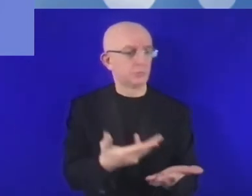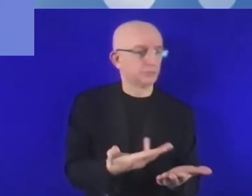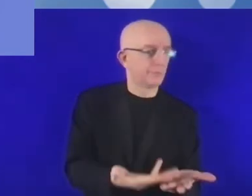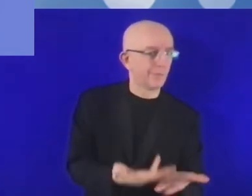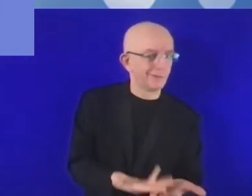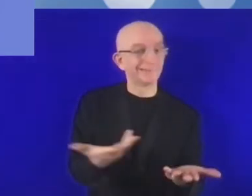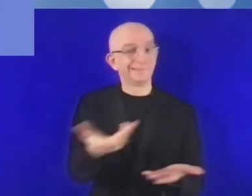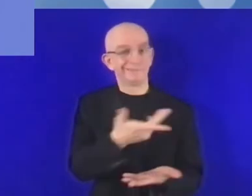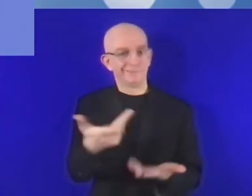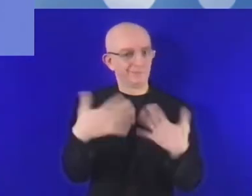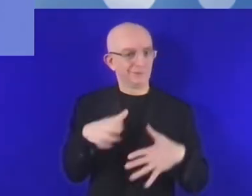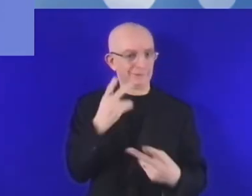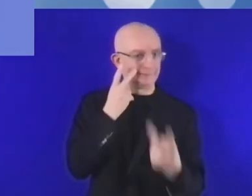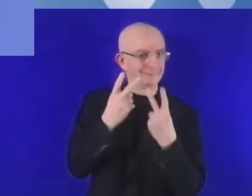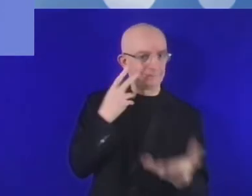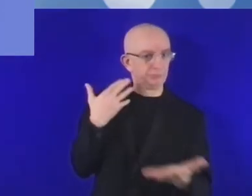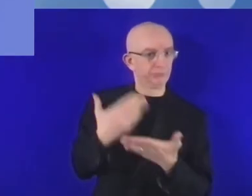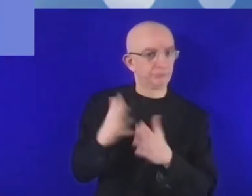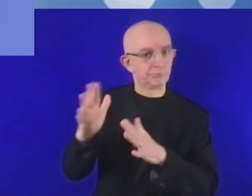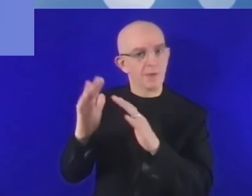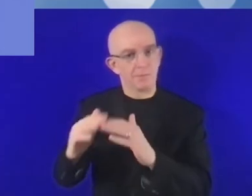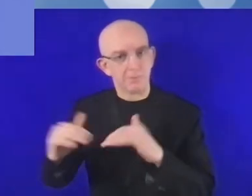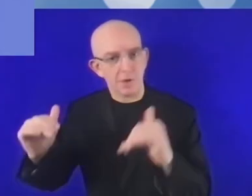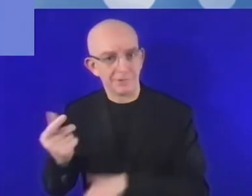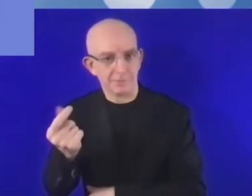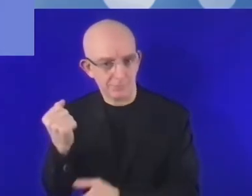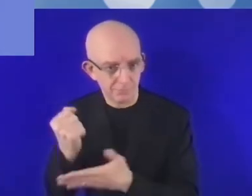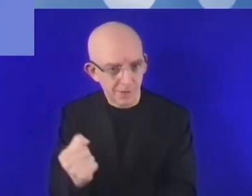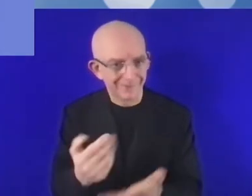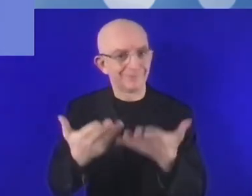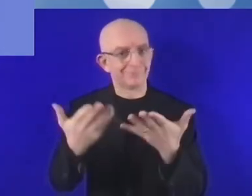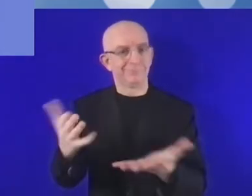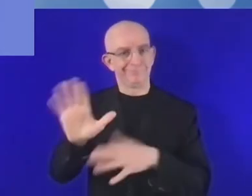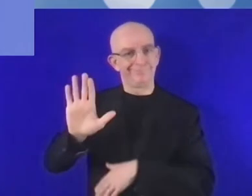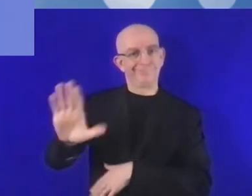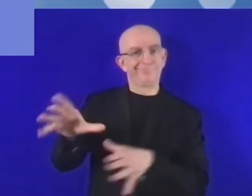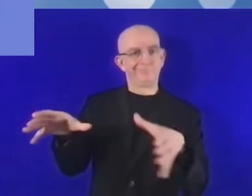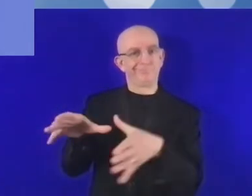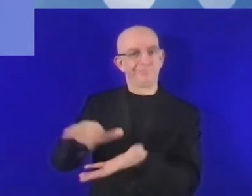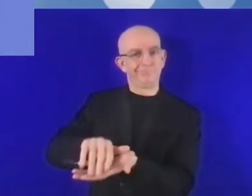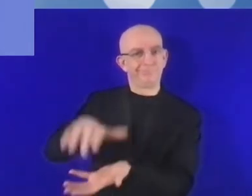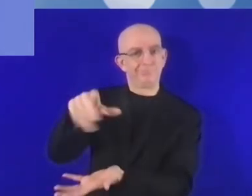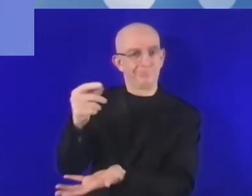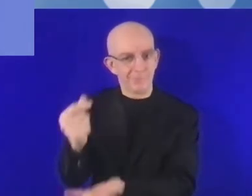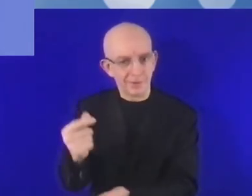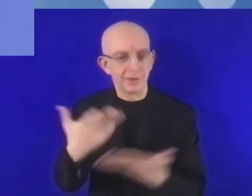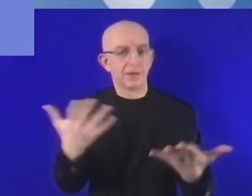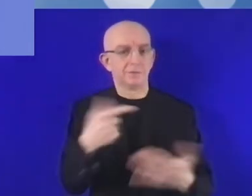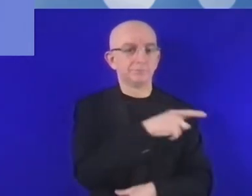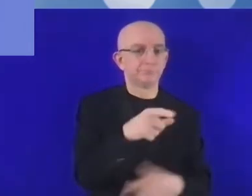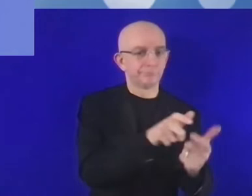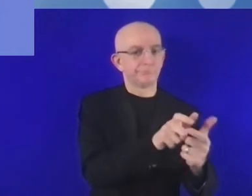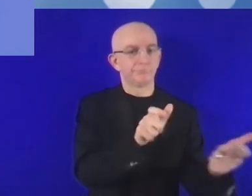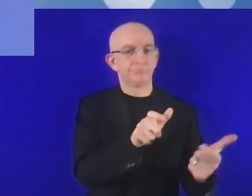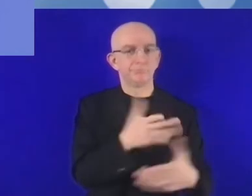modele współinwestowania, jakąś współpracę pomiędzy inwestorami krajowymi i zagranicznymi? Więc jaka jest państwa perspektywa? Jakby państwo